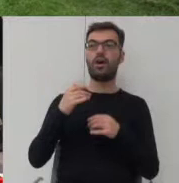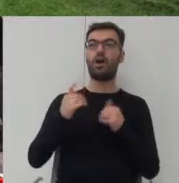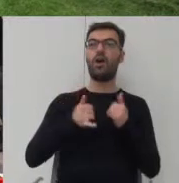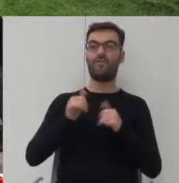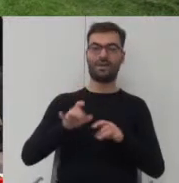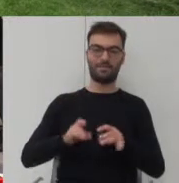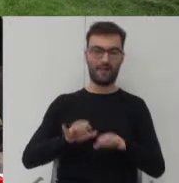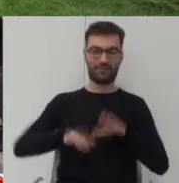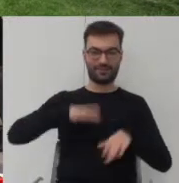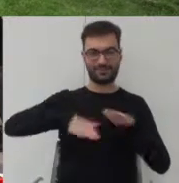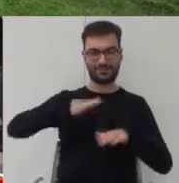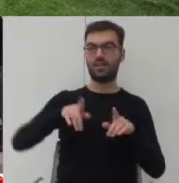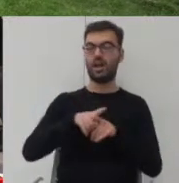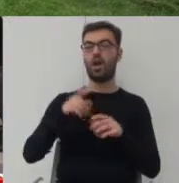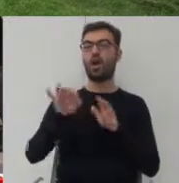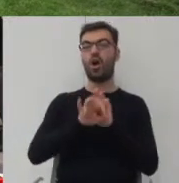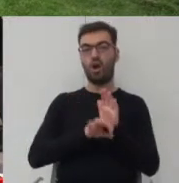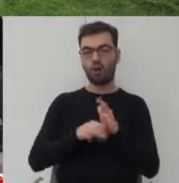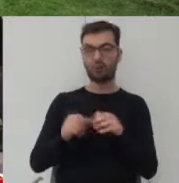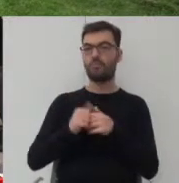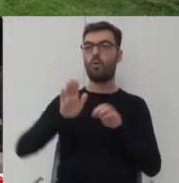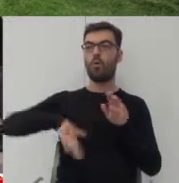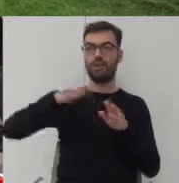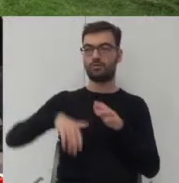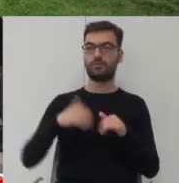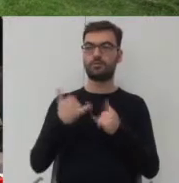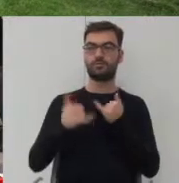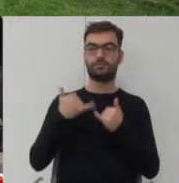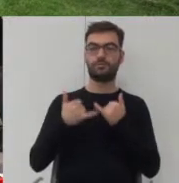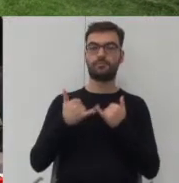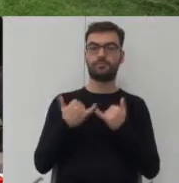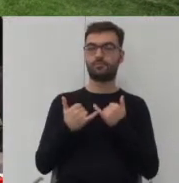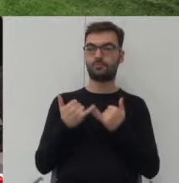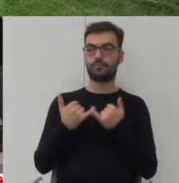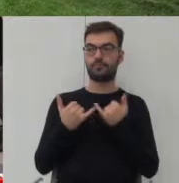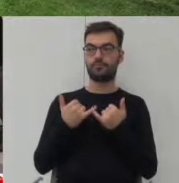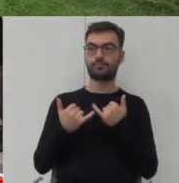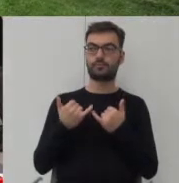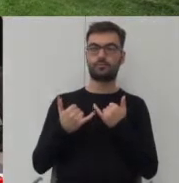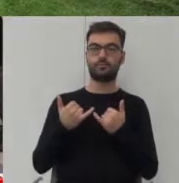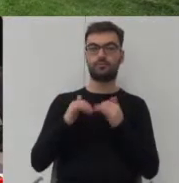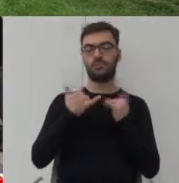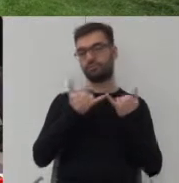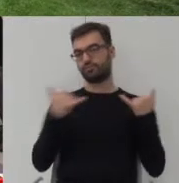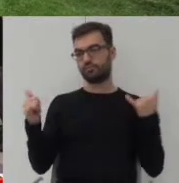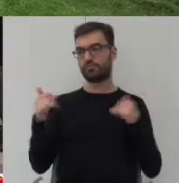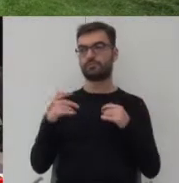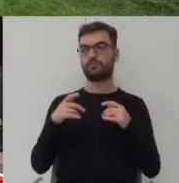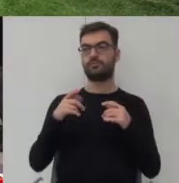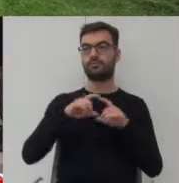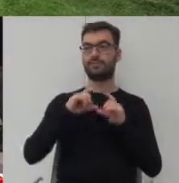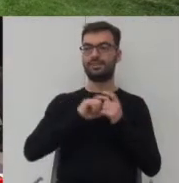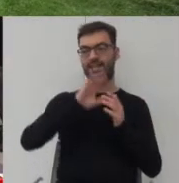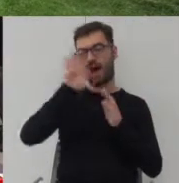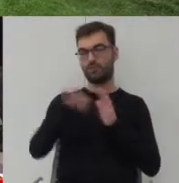To jest przestrzeń dostępna również rolkom czy hulajnogom. Jeśli jeszcze bierzemy pod uwagę różnorodność przebywania w trakcie całego